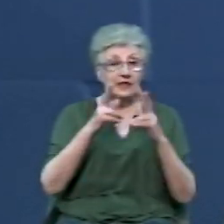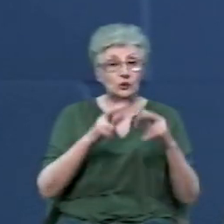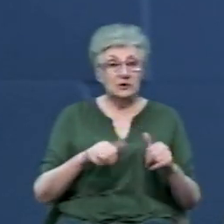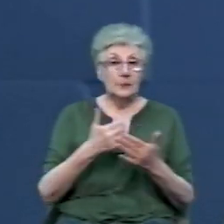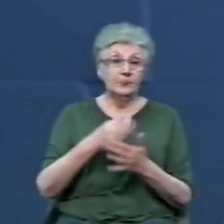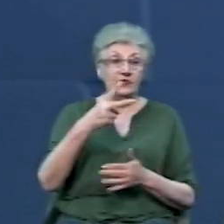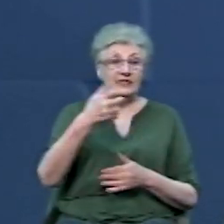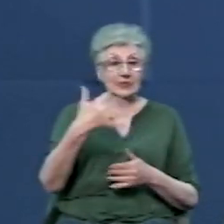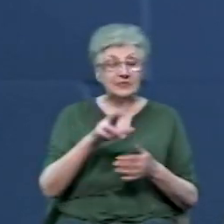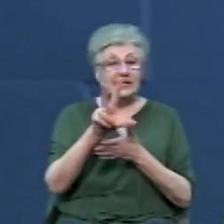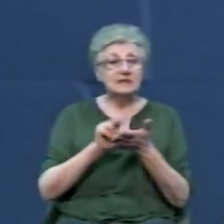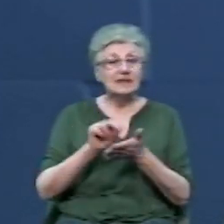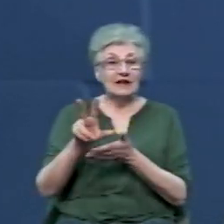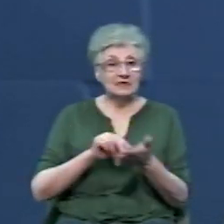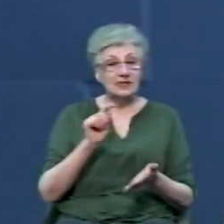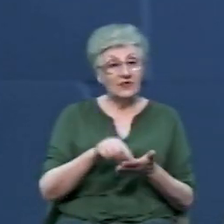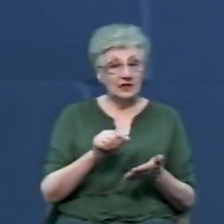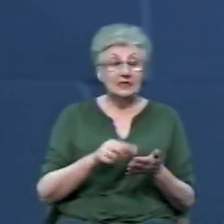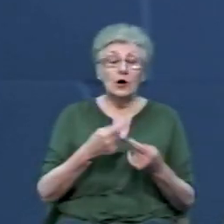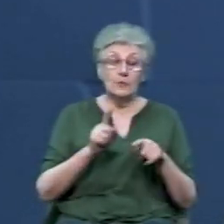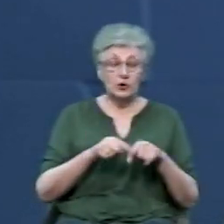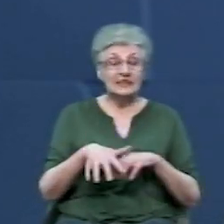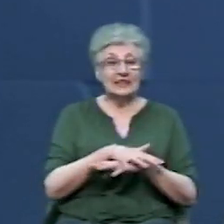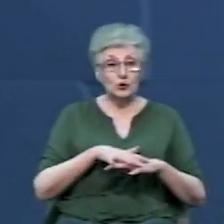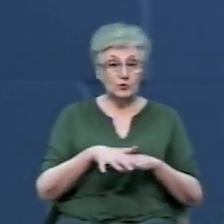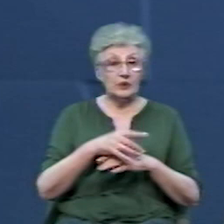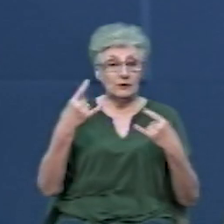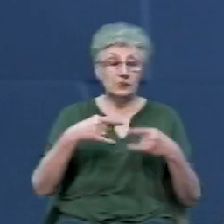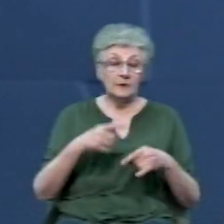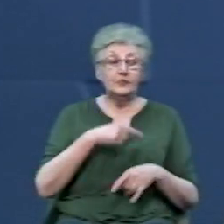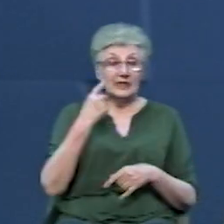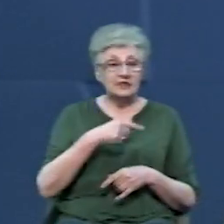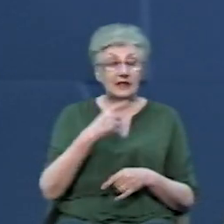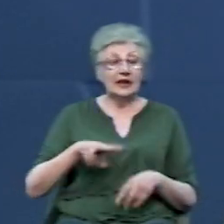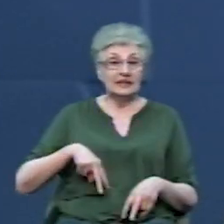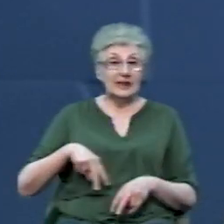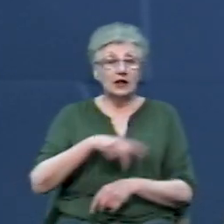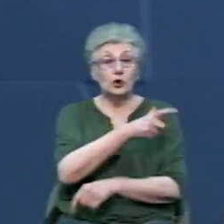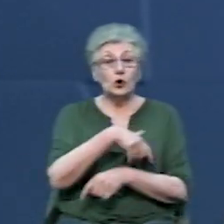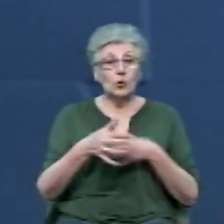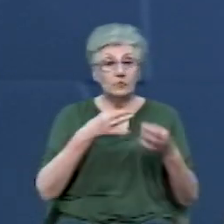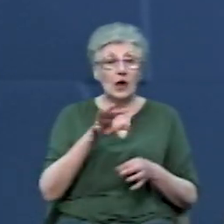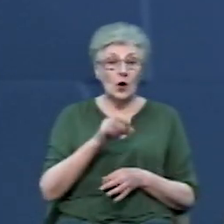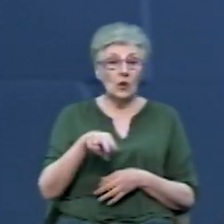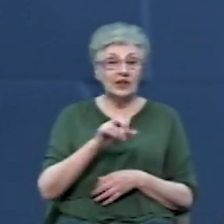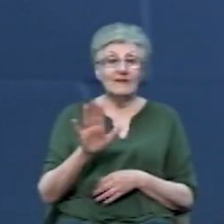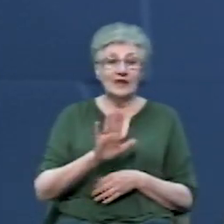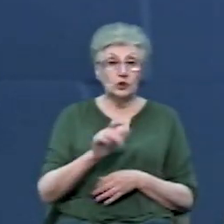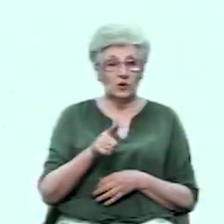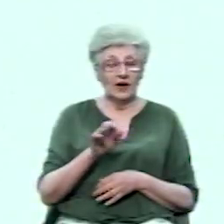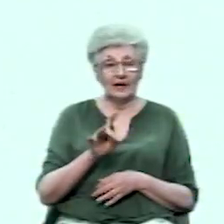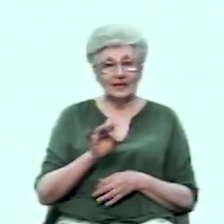зразків аналізів. Про це Суспільному Буковини сказала директорка департаменту комунікації обласної адміністрації Вікторія Гатрич.